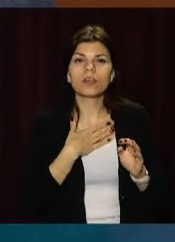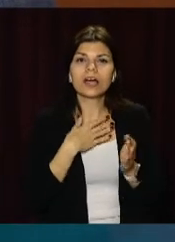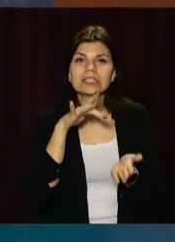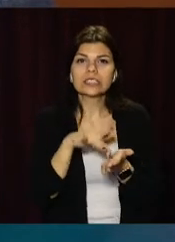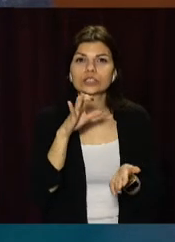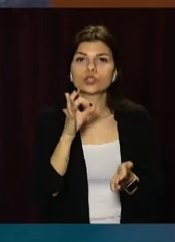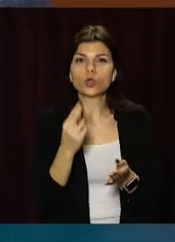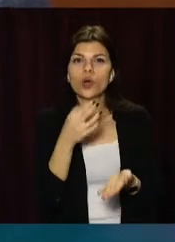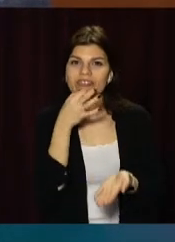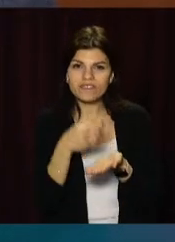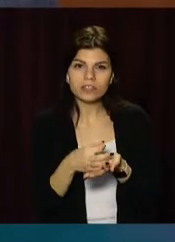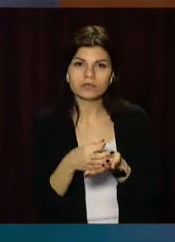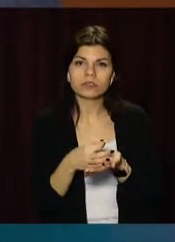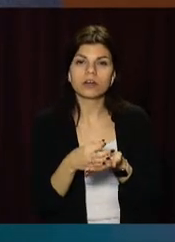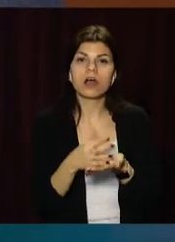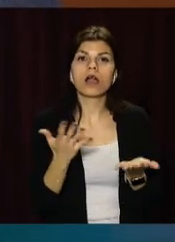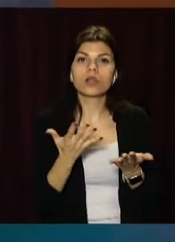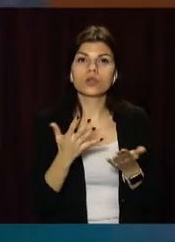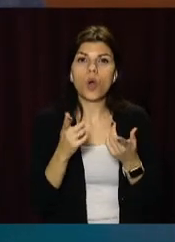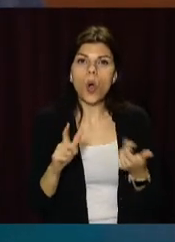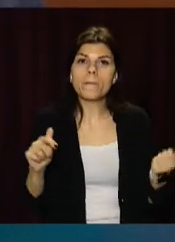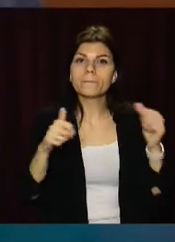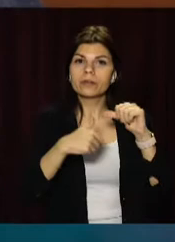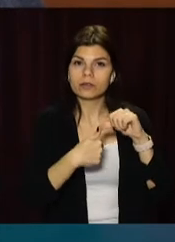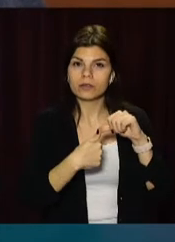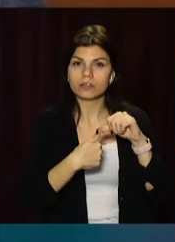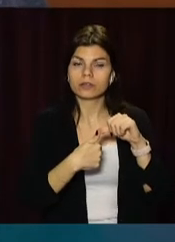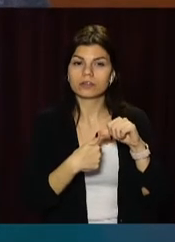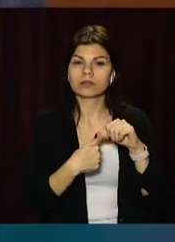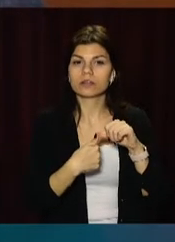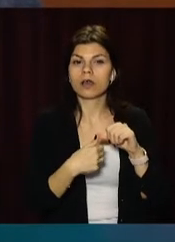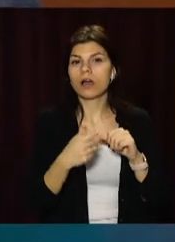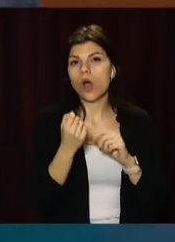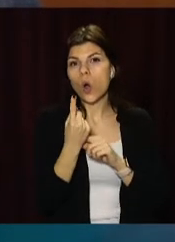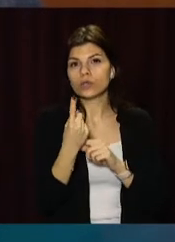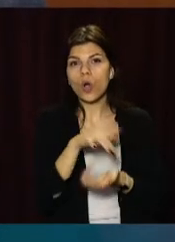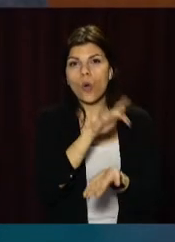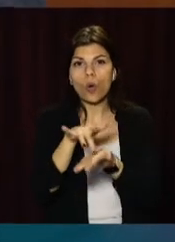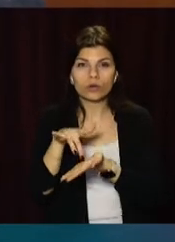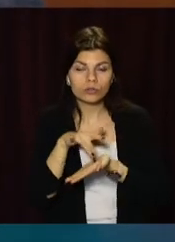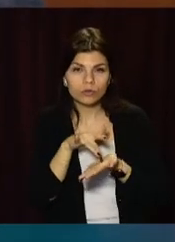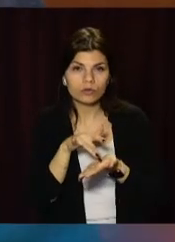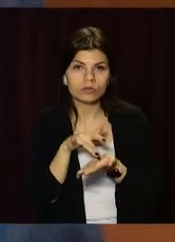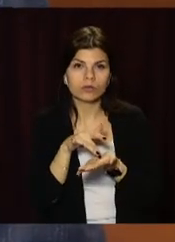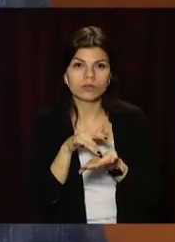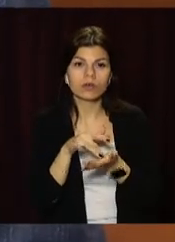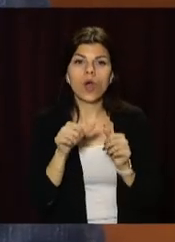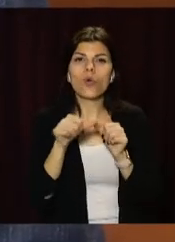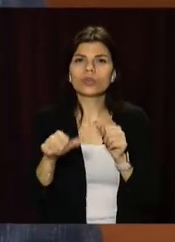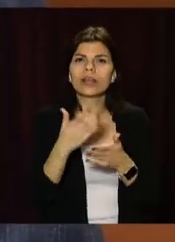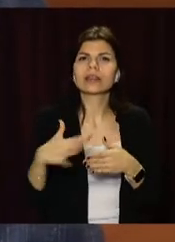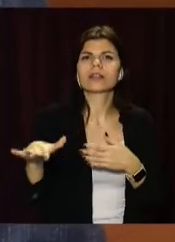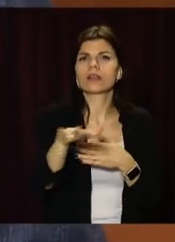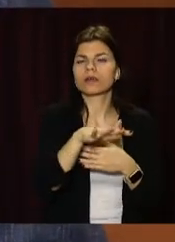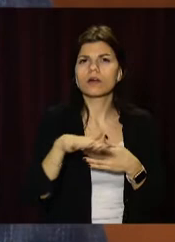соціальної відповідальності, який об'єднив 11 місців, віддельні території